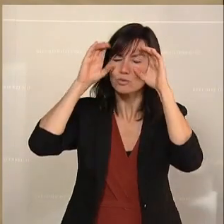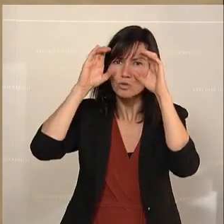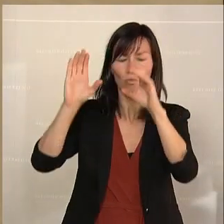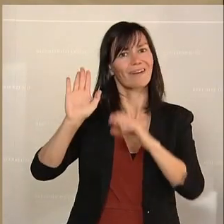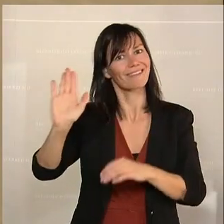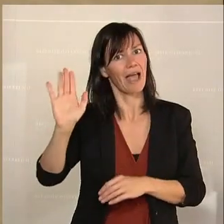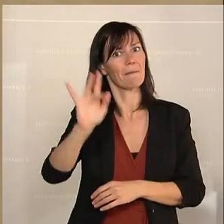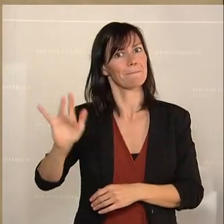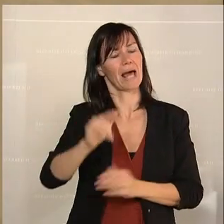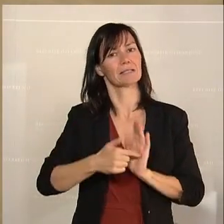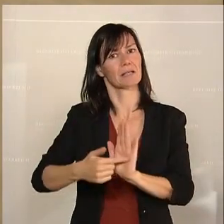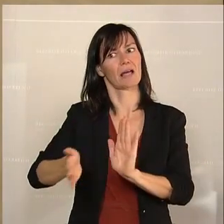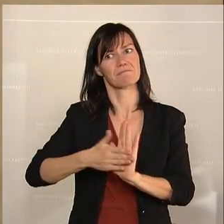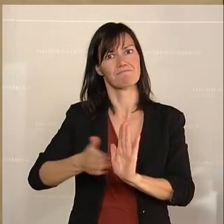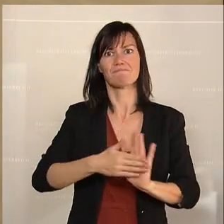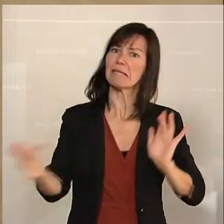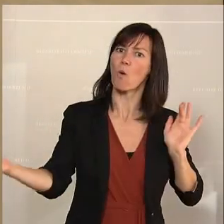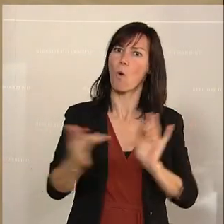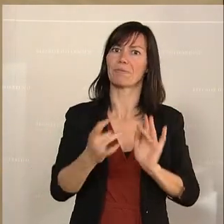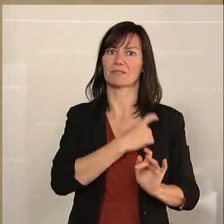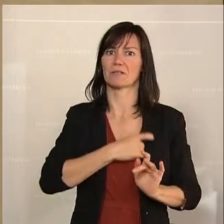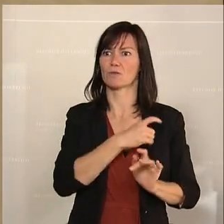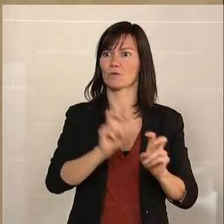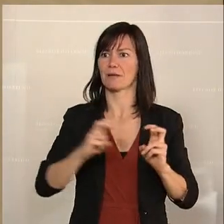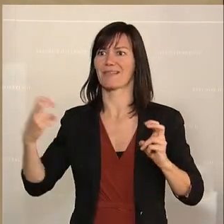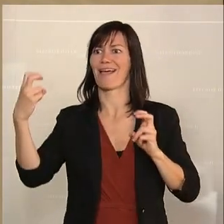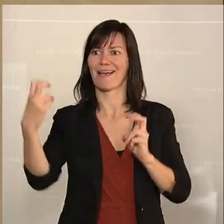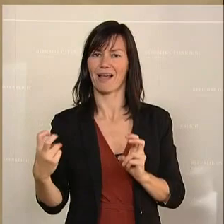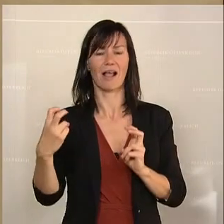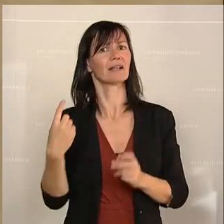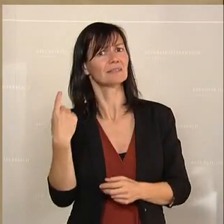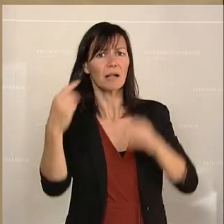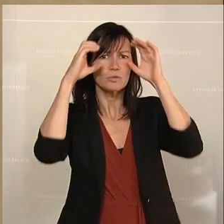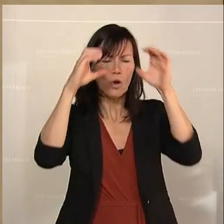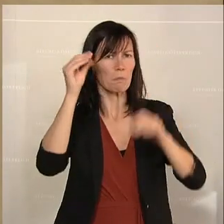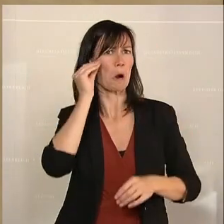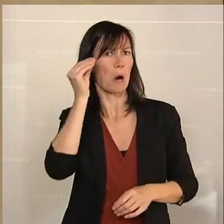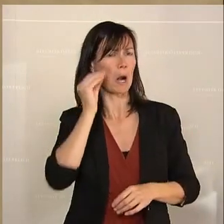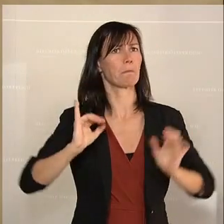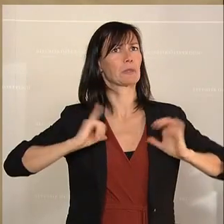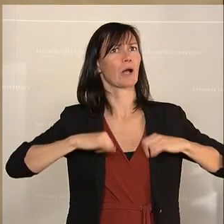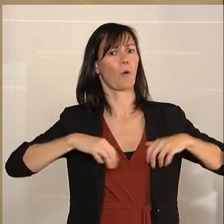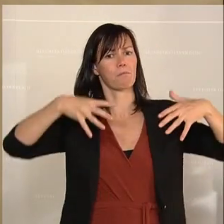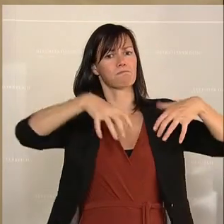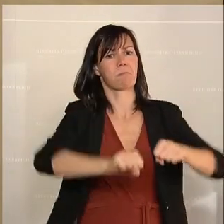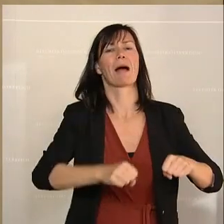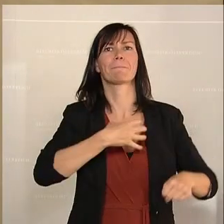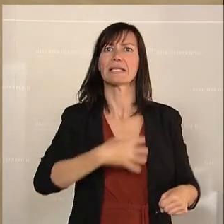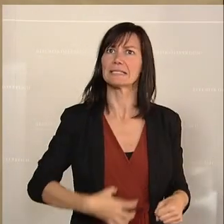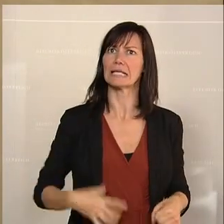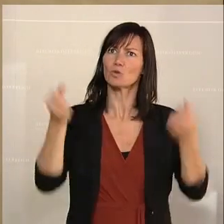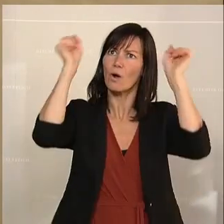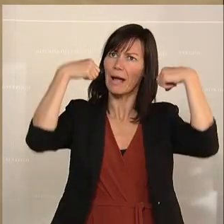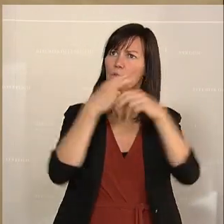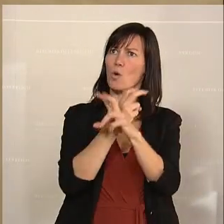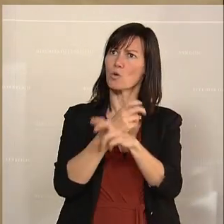wo sie hingehört, in Opposition. Die glauben nämlich tatsächlich, Ihnen gehört das Land Tirol und Ihnen gehört diese Republik. Daher